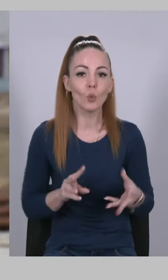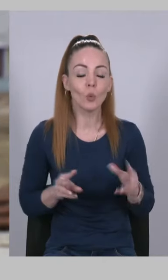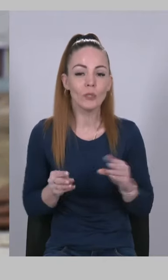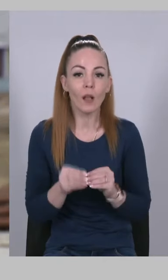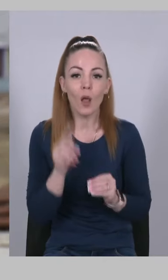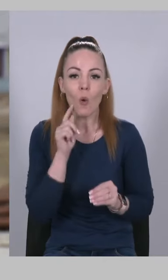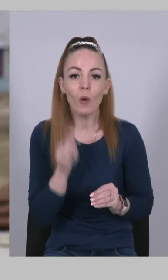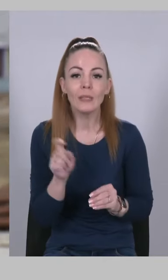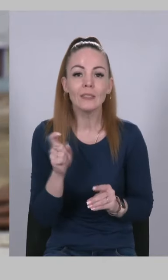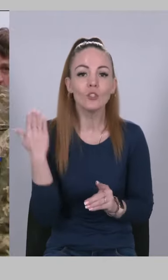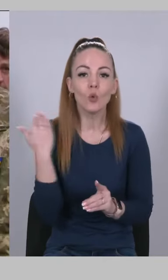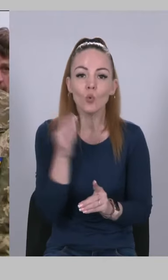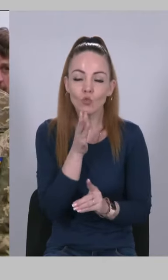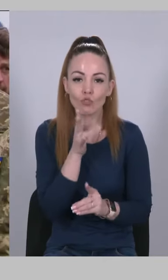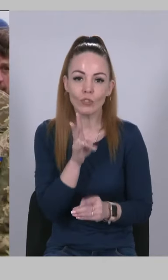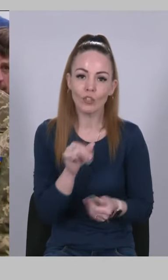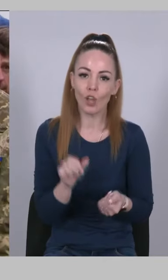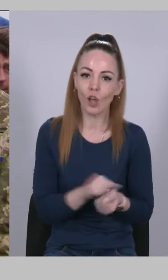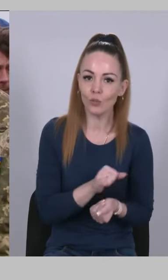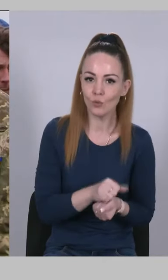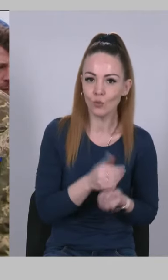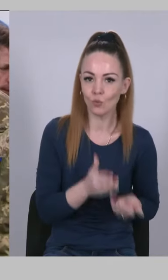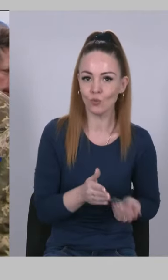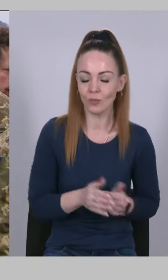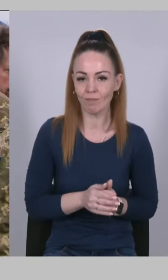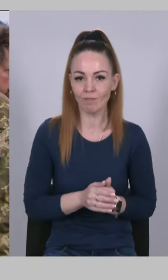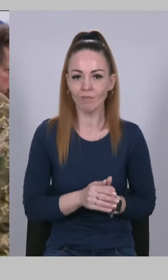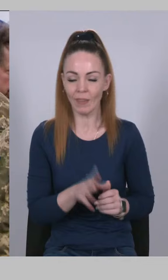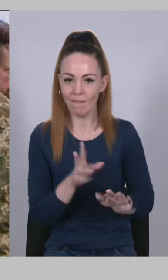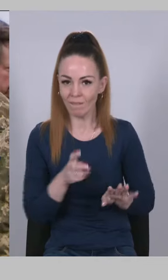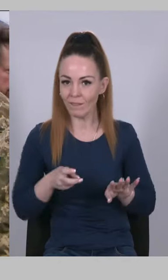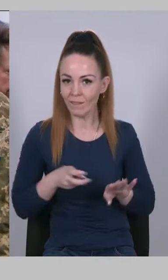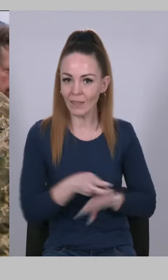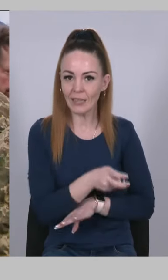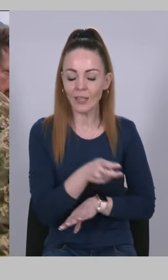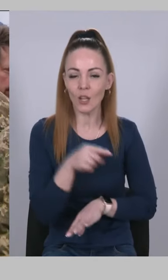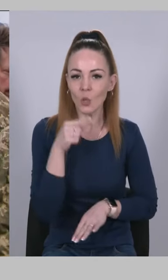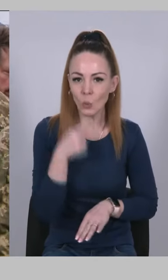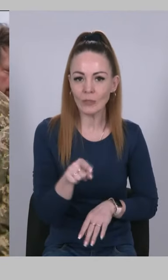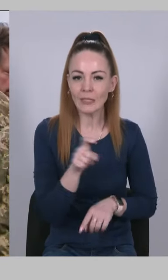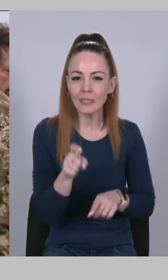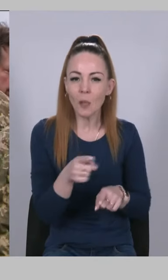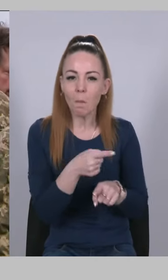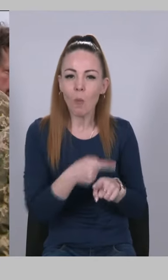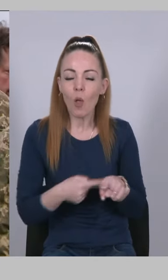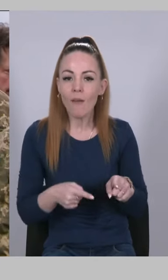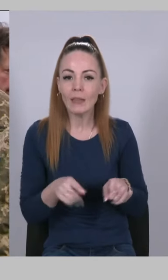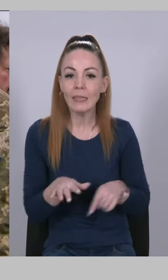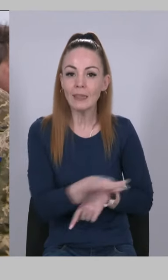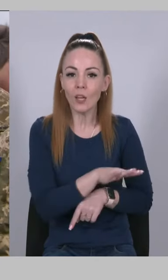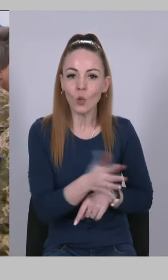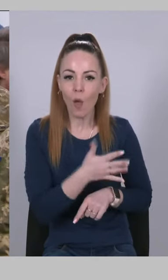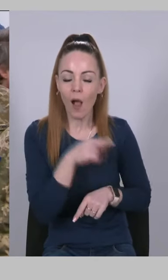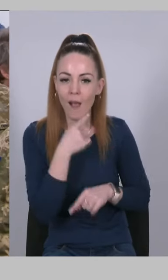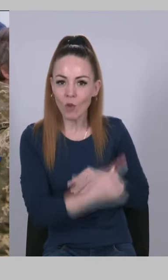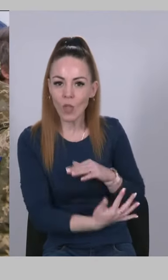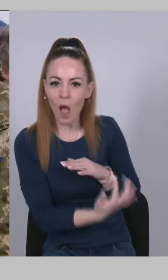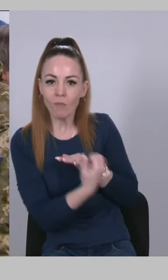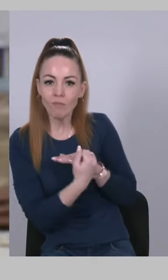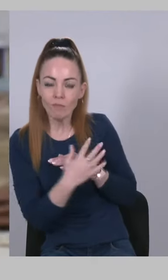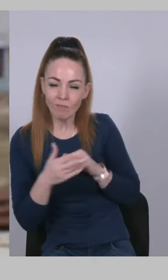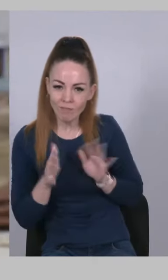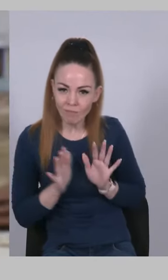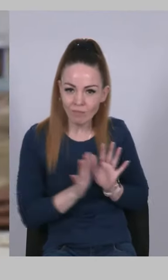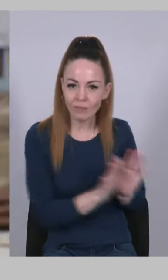Україна з того часу. На суші ви вигнали Росію з половини території, які вона захопила. На